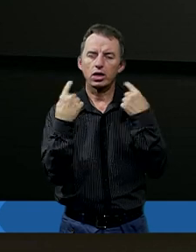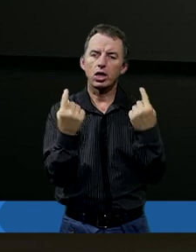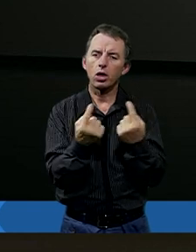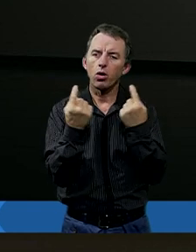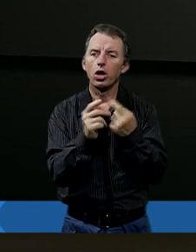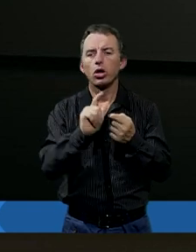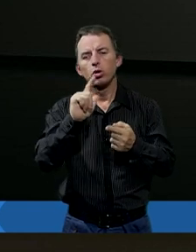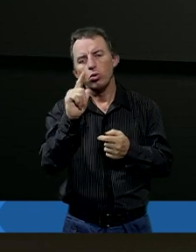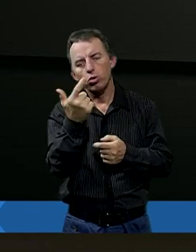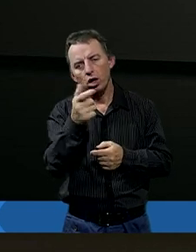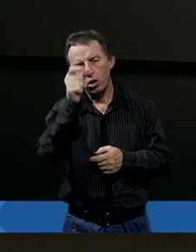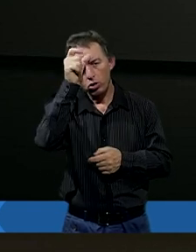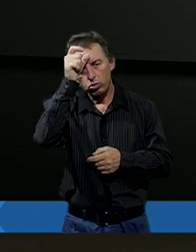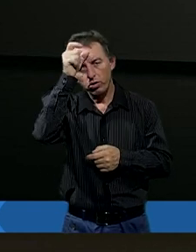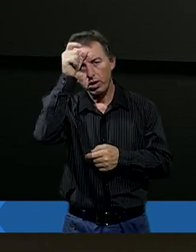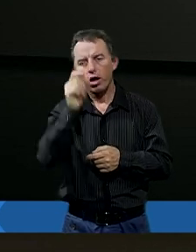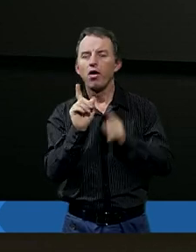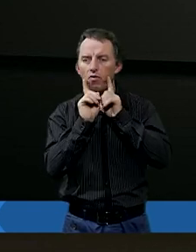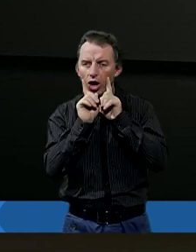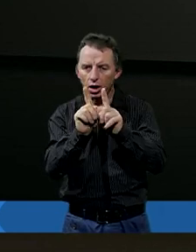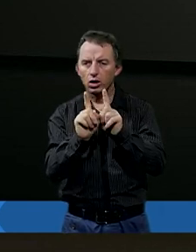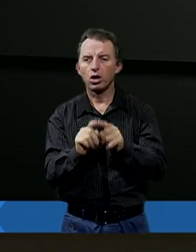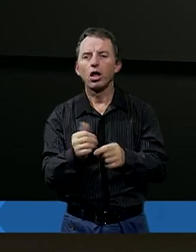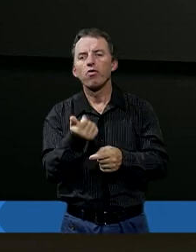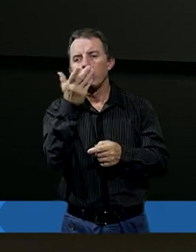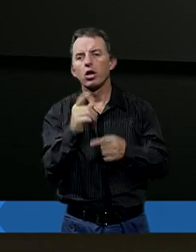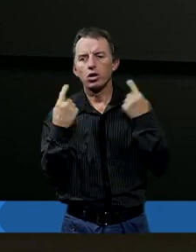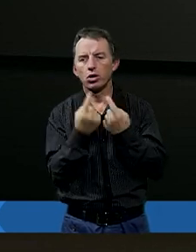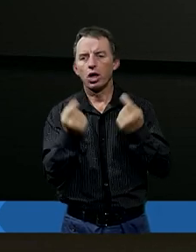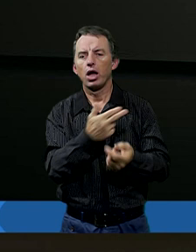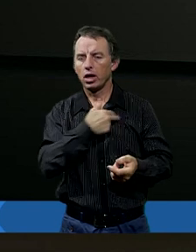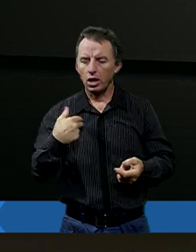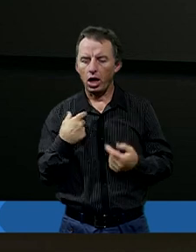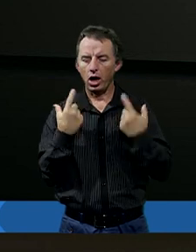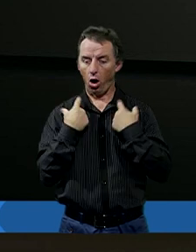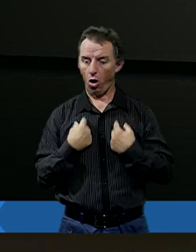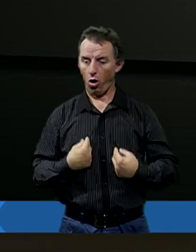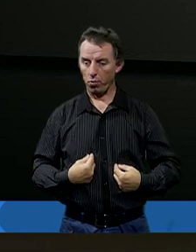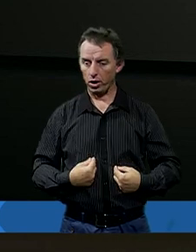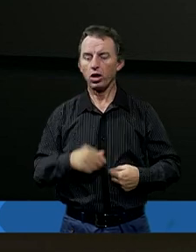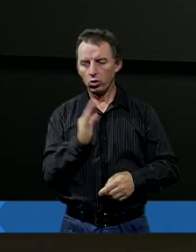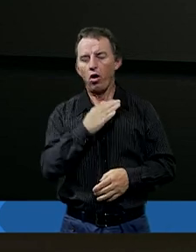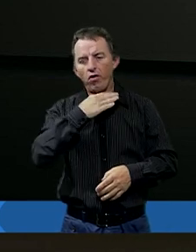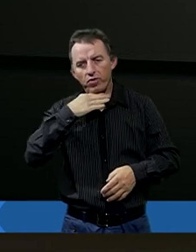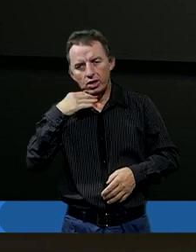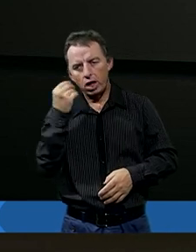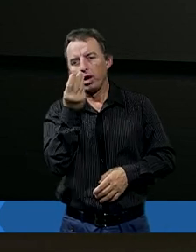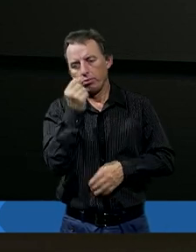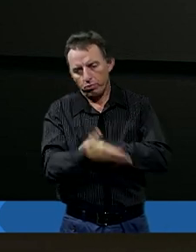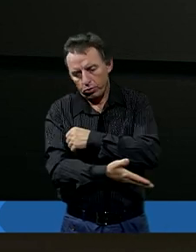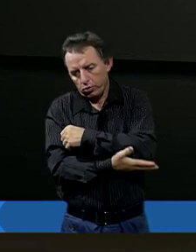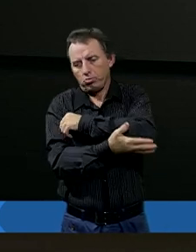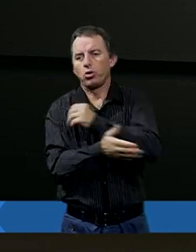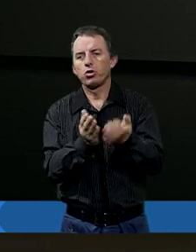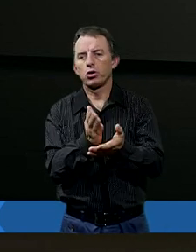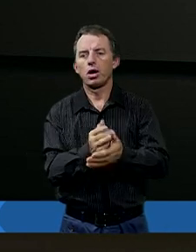drugiego człowieka. I faktycznie w wielu sytuacjach sama nasza obecność na pewno wystarczy, że nie zostawimy człowieka samego.